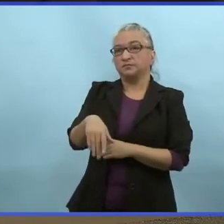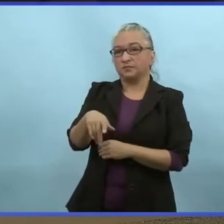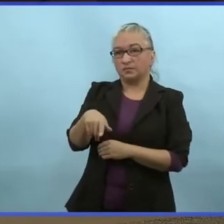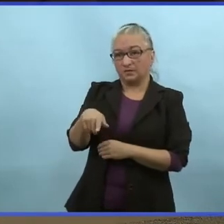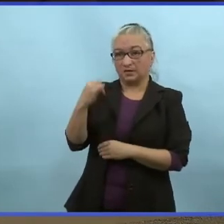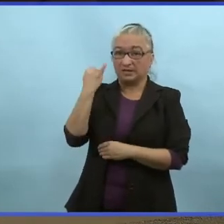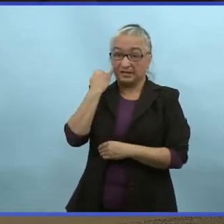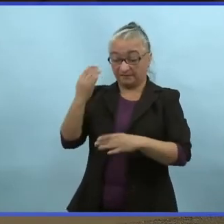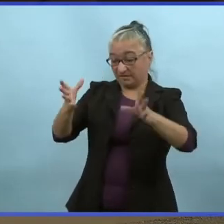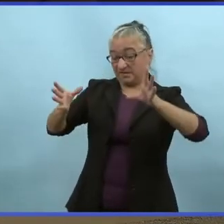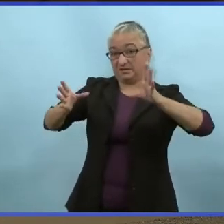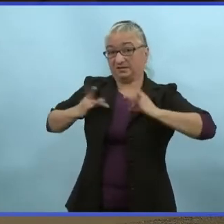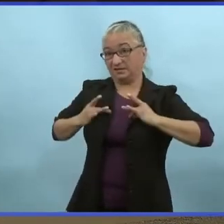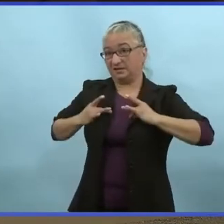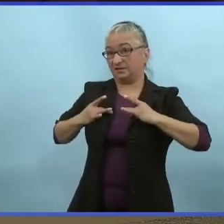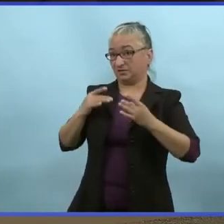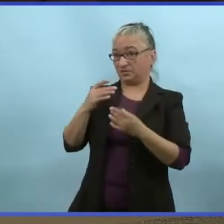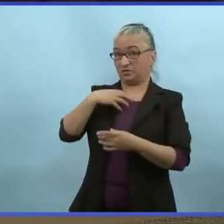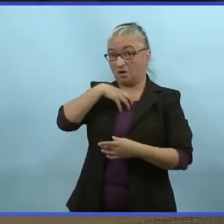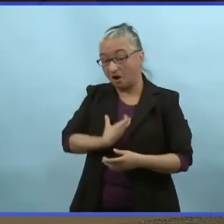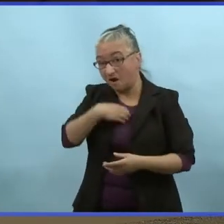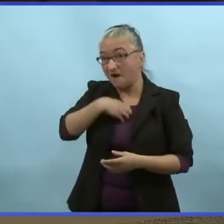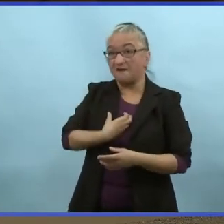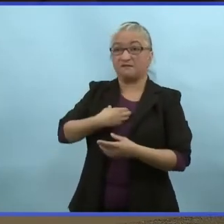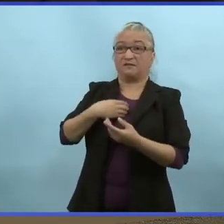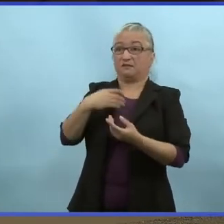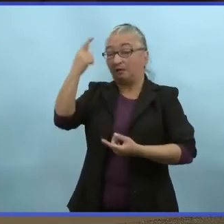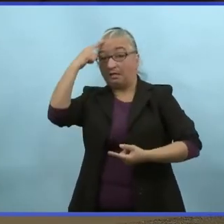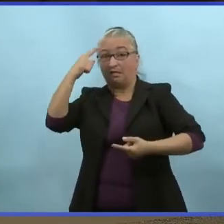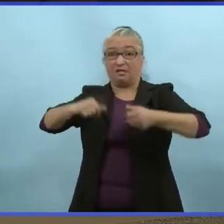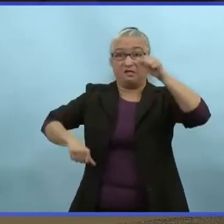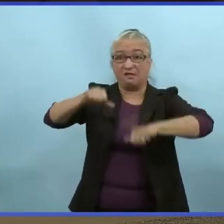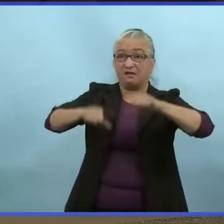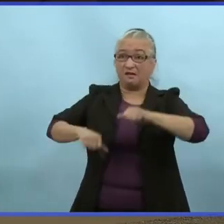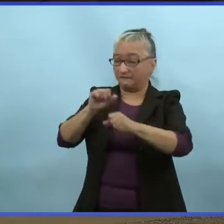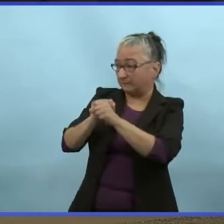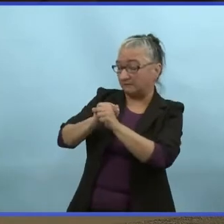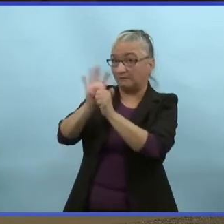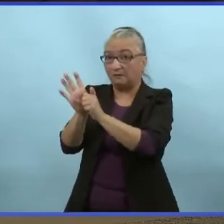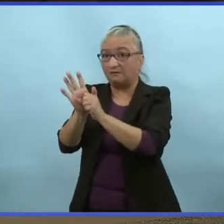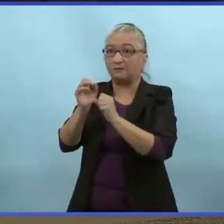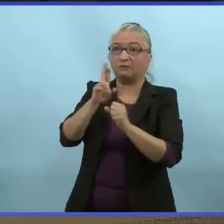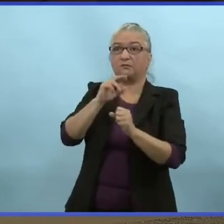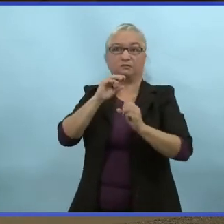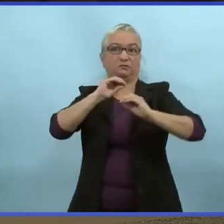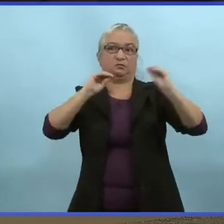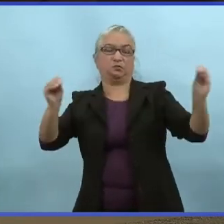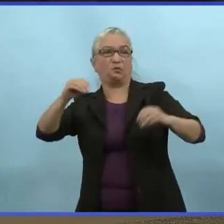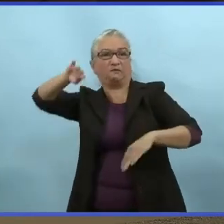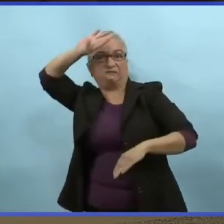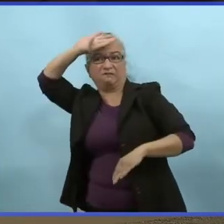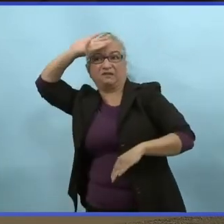Est-ce que vous pourriez parler de ce que ça veut dire pour les auto-isolements? Si vous toussez,